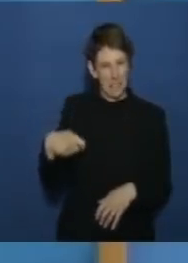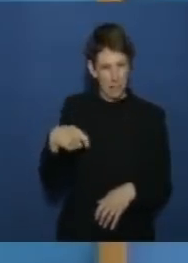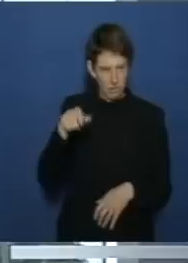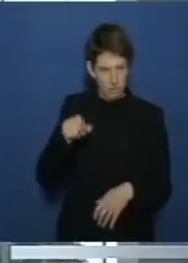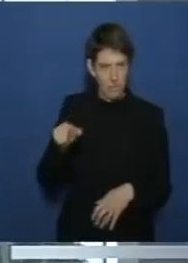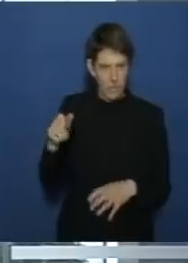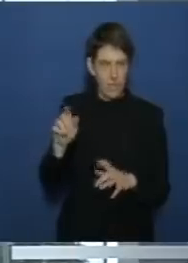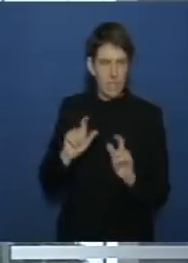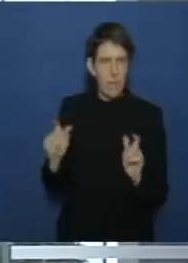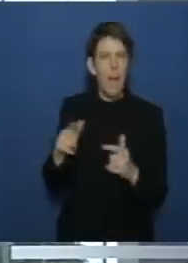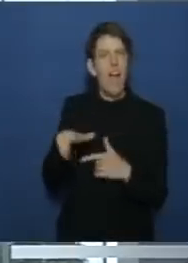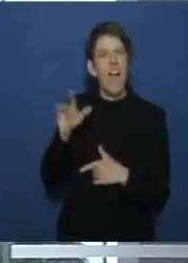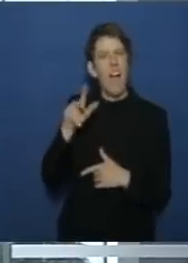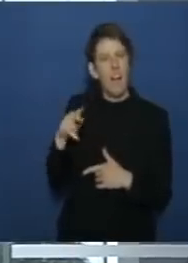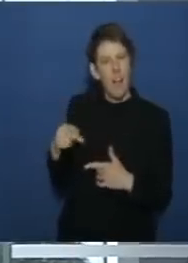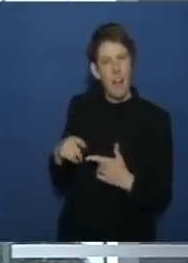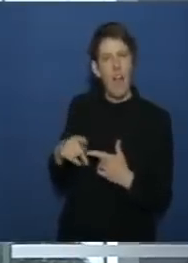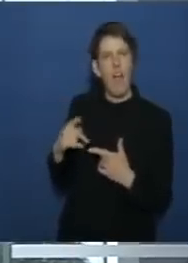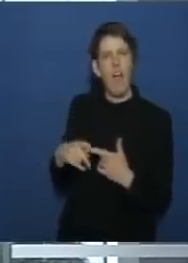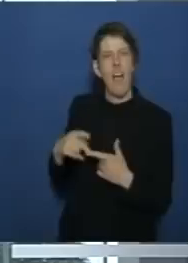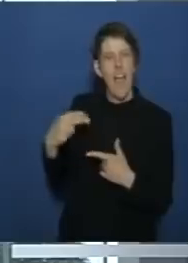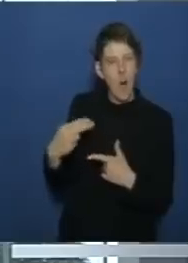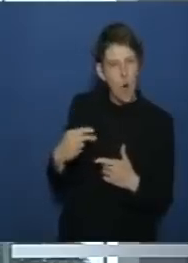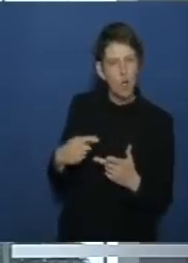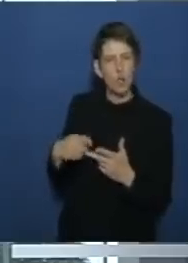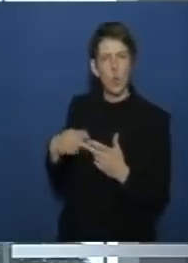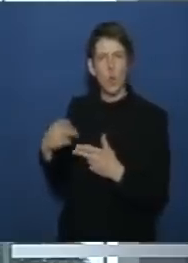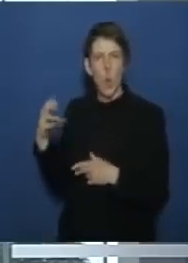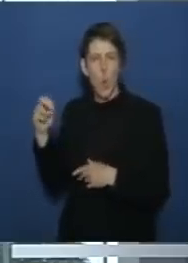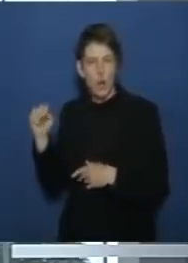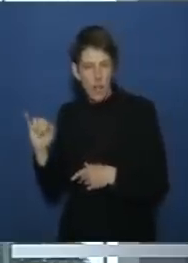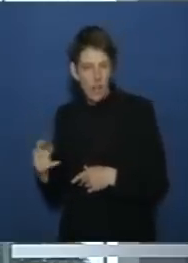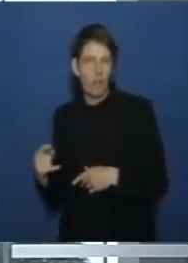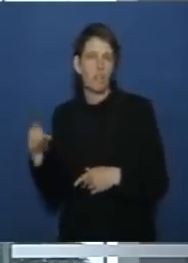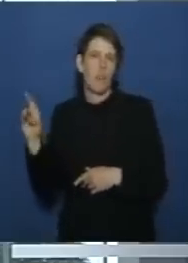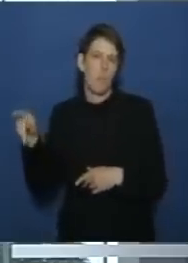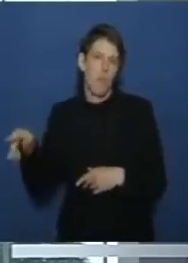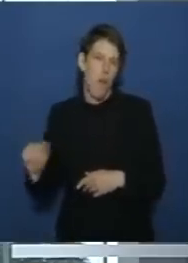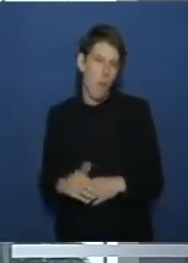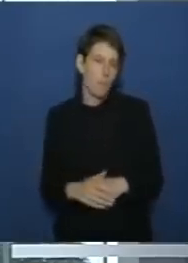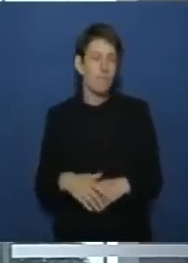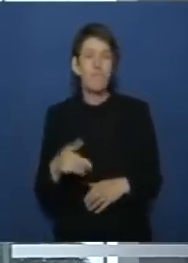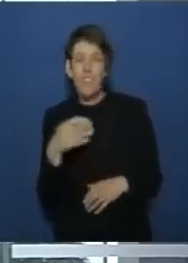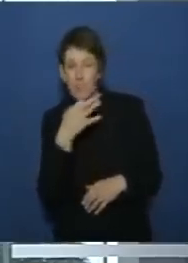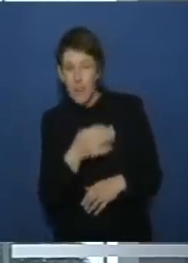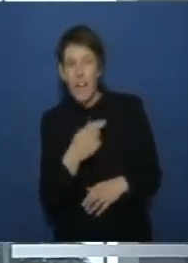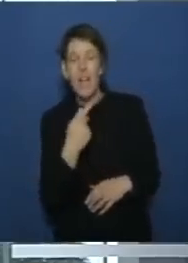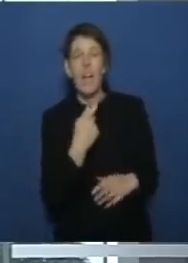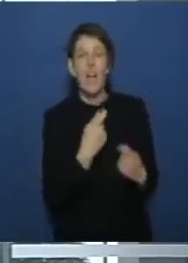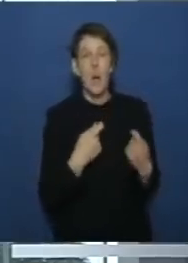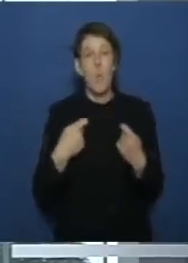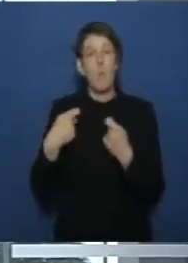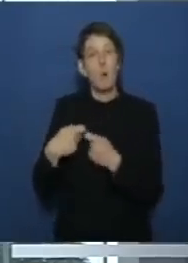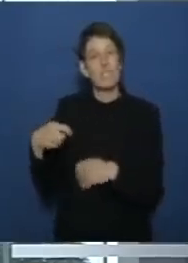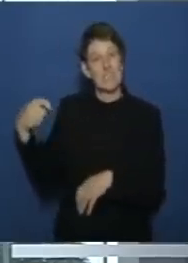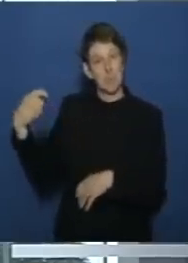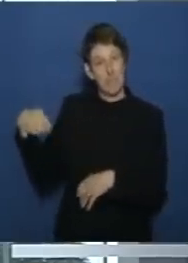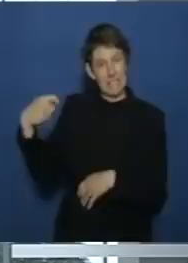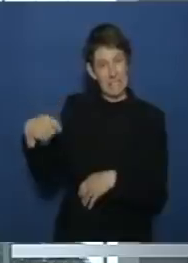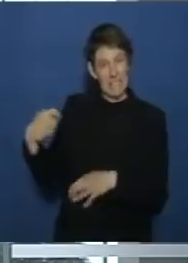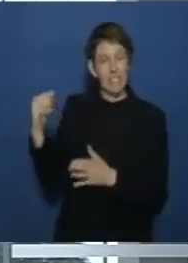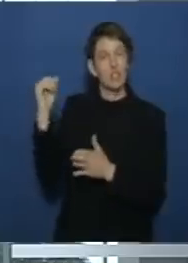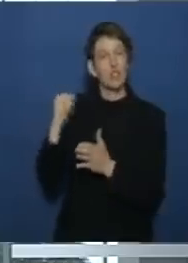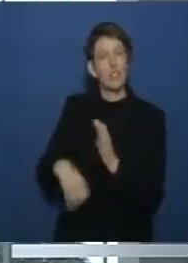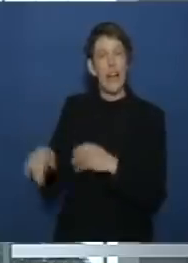herrholz und andreas höhnig von dpa wie steht die bundeskanzlerin zur ankündigung von bundespräsident steinmeyer für